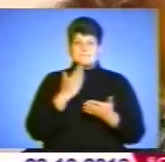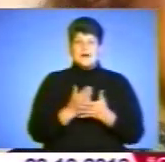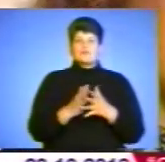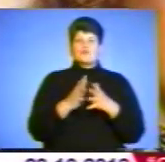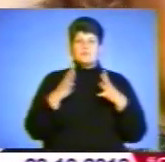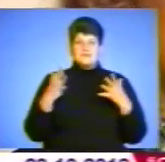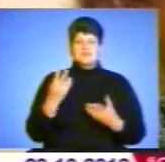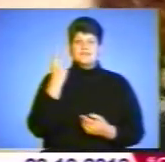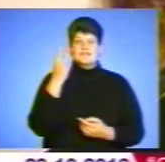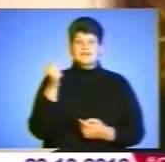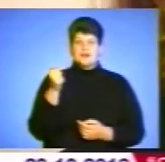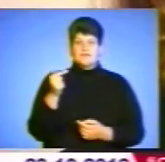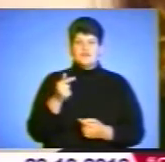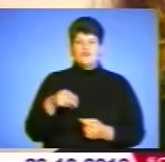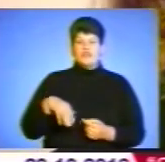ніж 2 гривні в кишені.